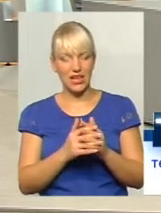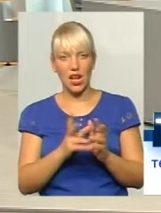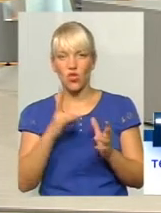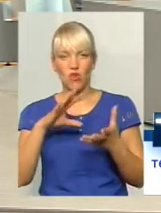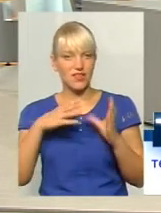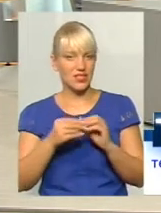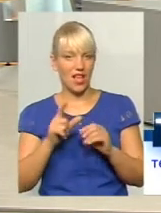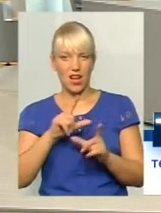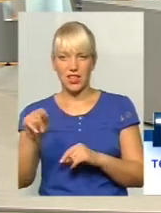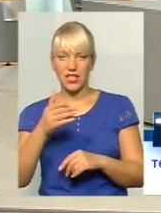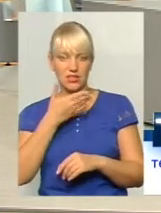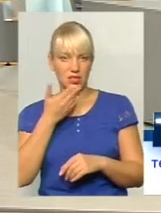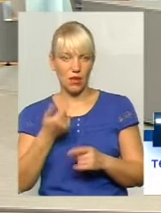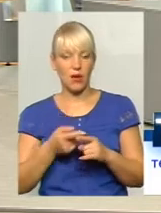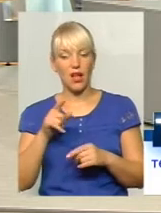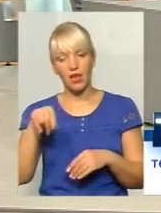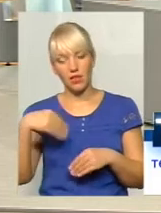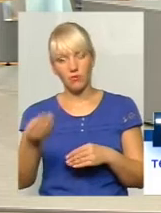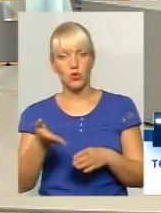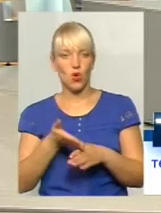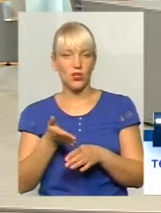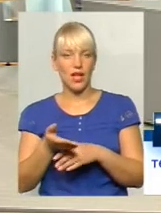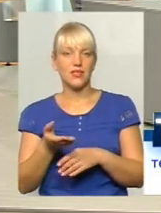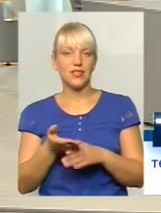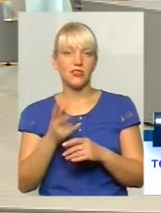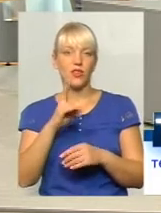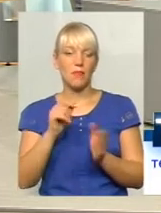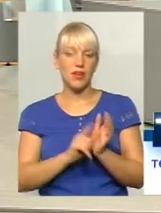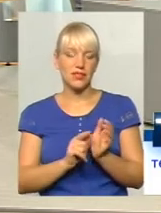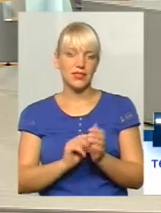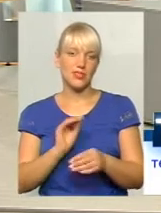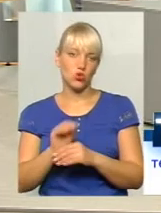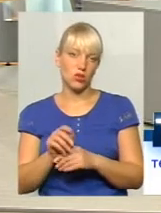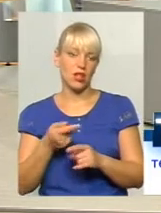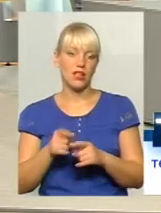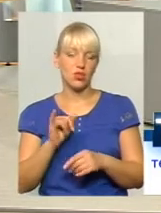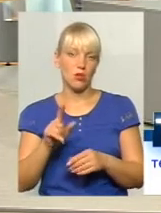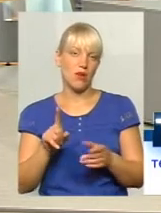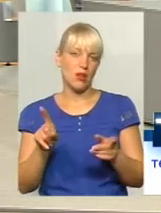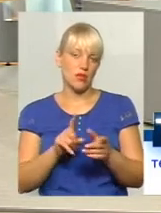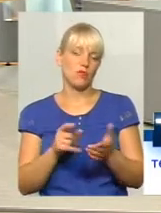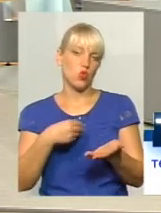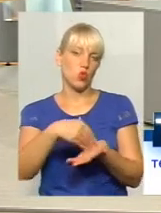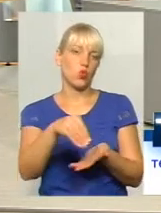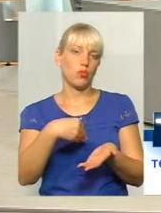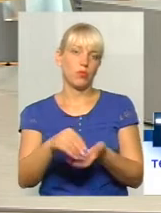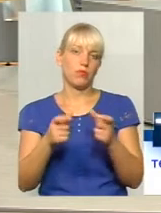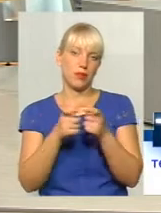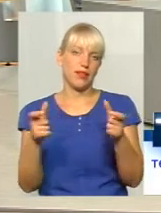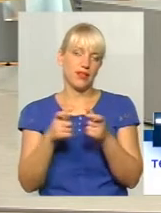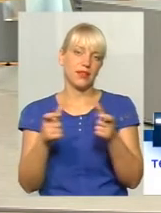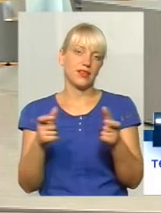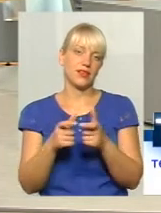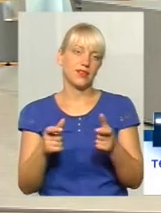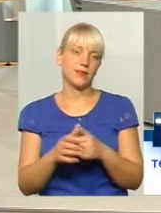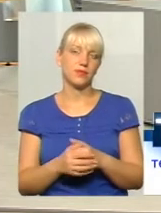додатцію її на полосами до кранцій, додаток, і що воно, якщо так сплатили. Я сіла собі. А то не думала,